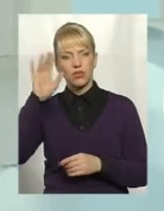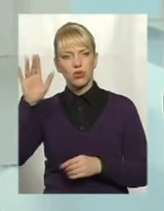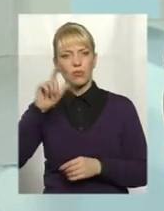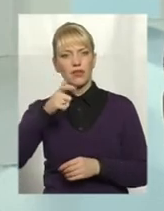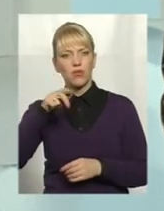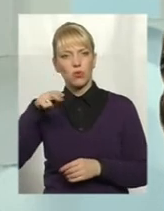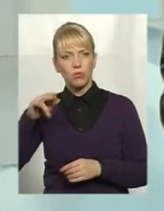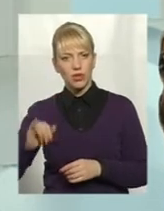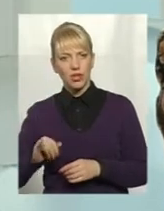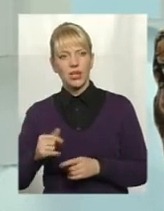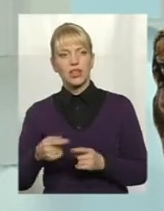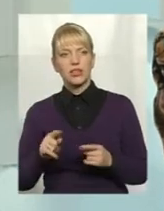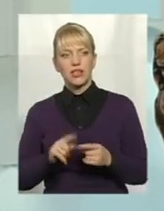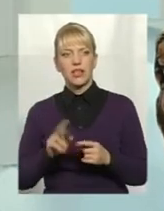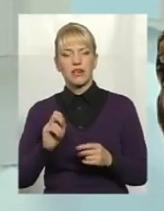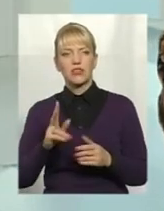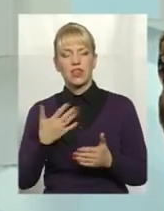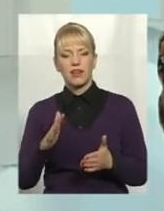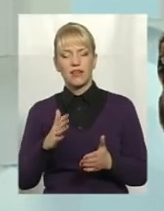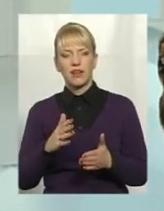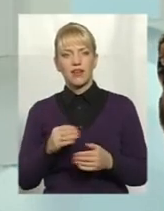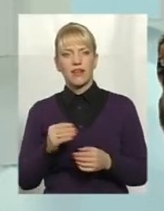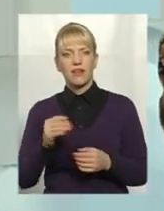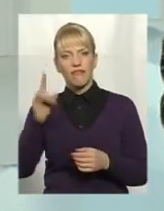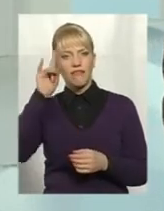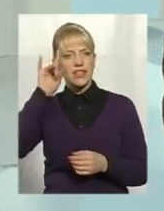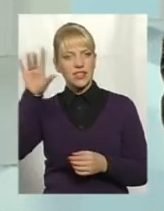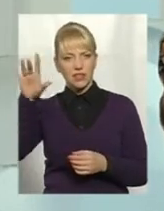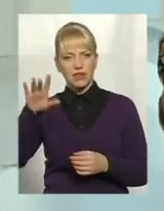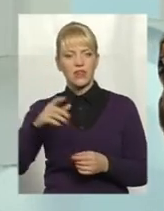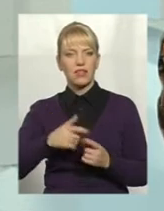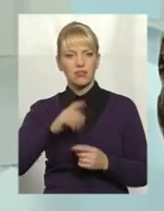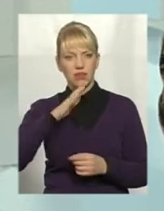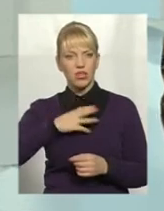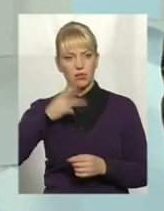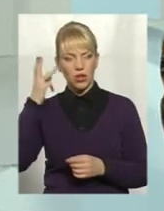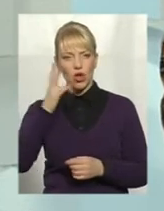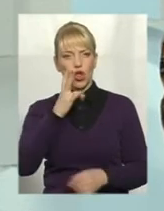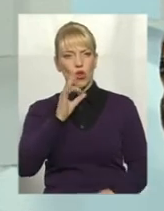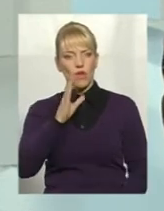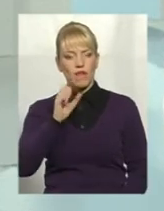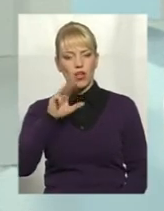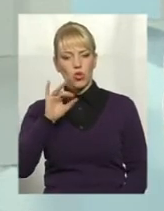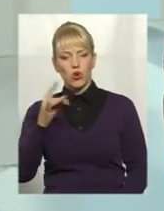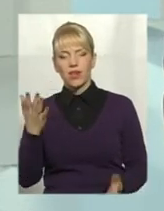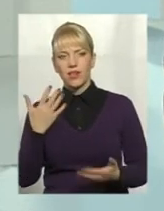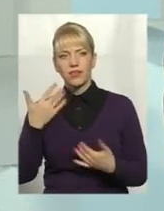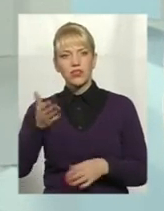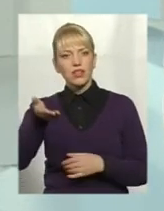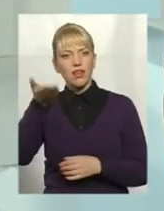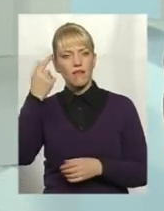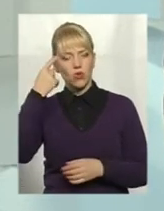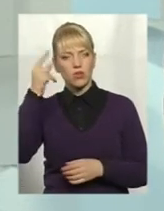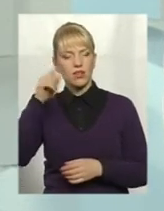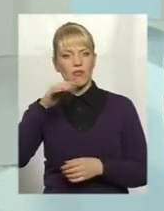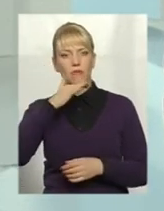вже як така візитівка Хмельниччини. Наш новатор, який давно вже знають в